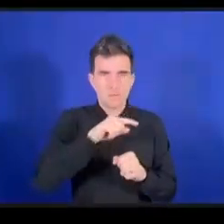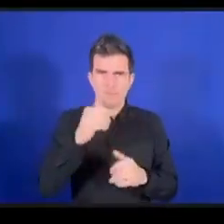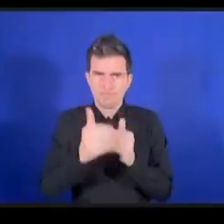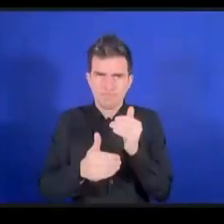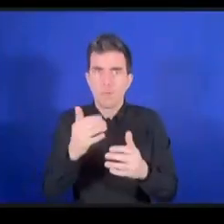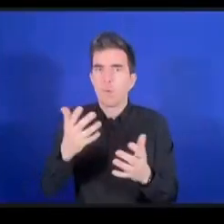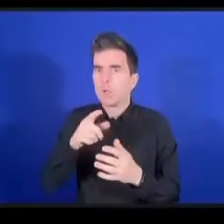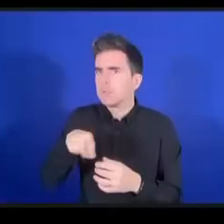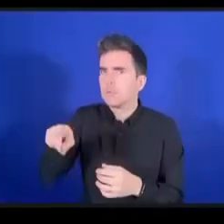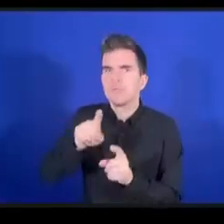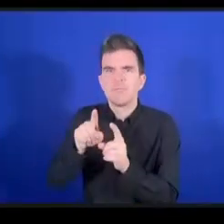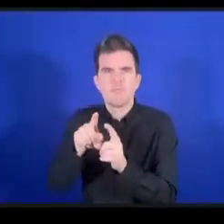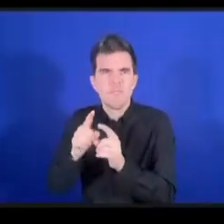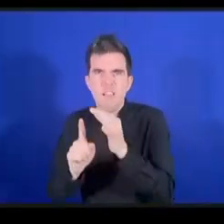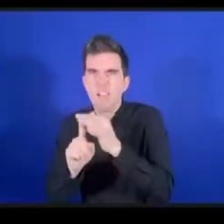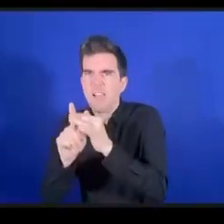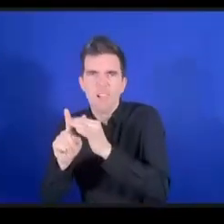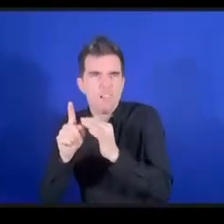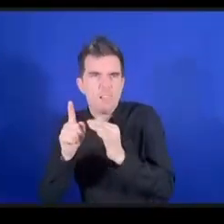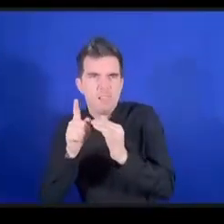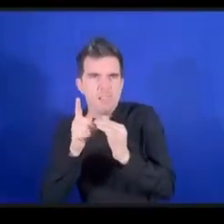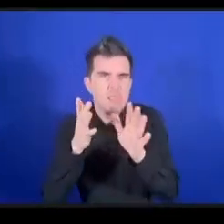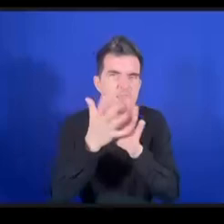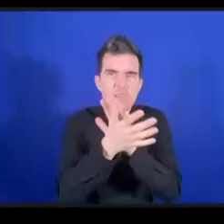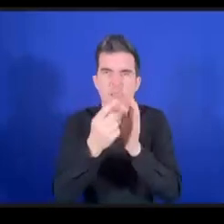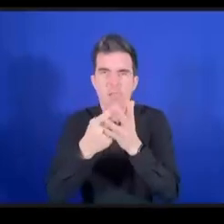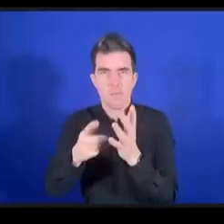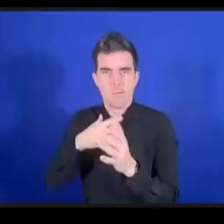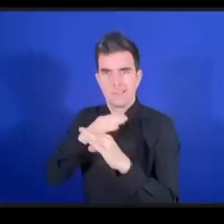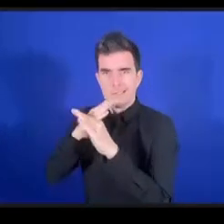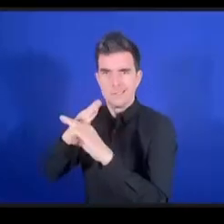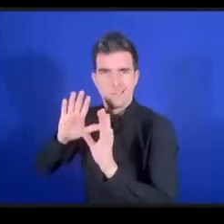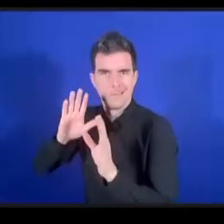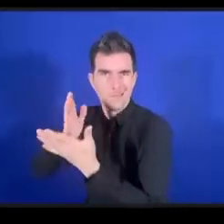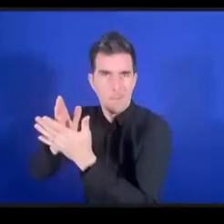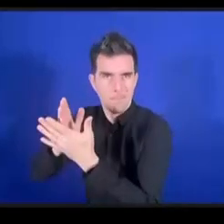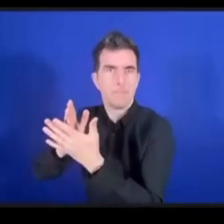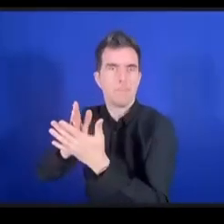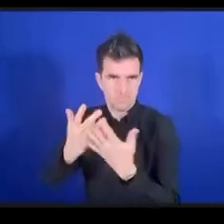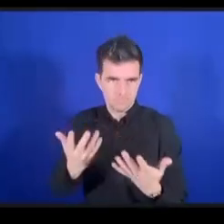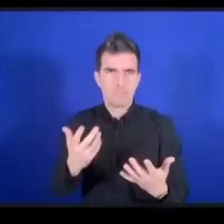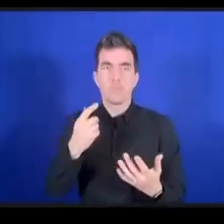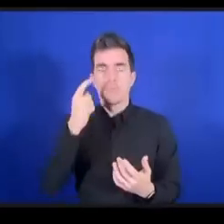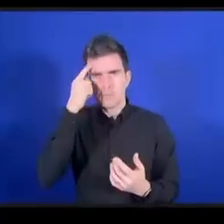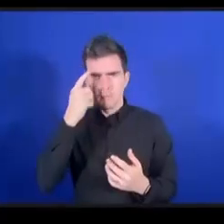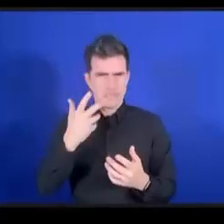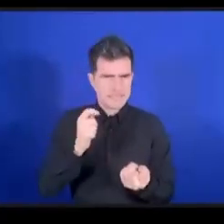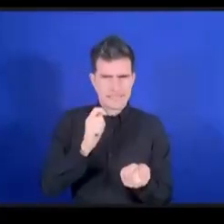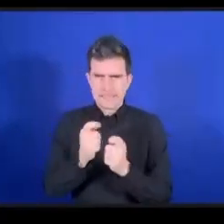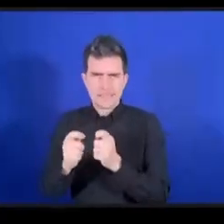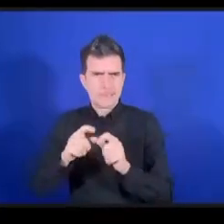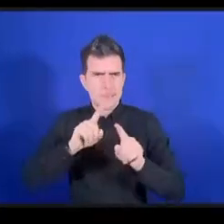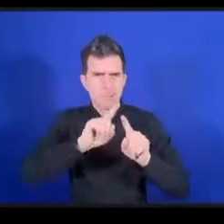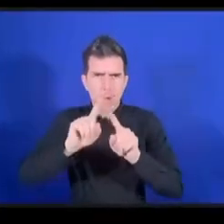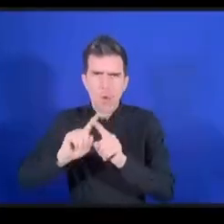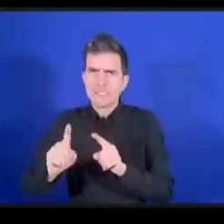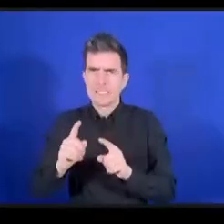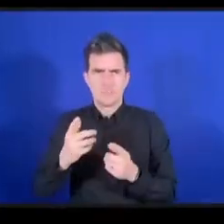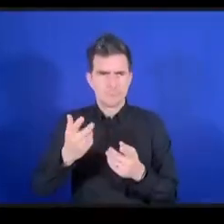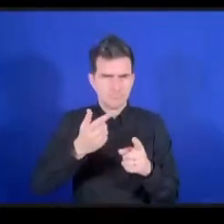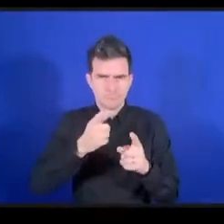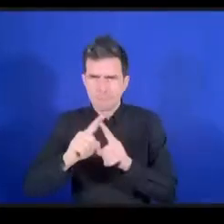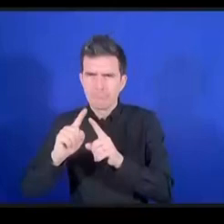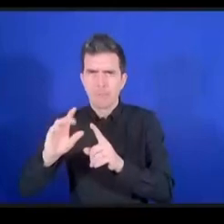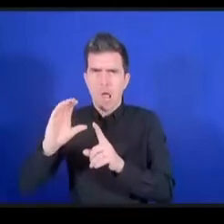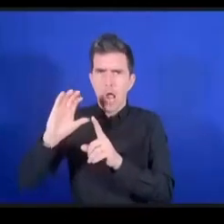الذي نحتاج إليه وكذلك الحاجة في الأخدمة الاعتبار جميع اختلافات